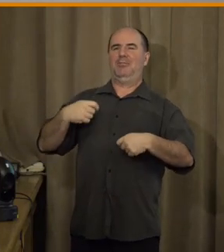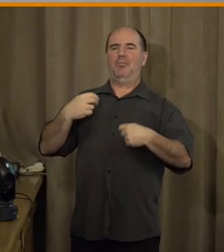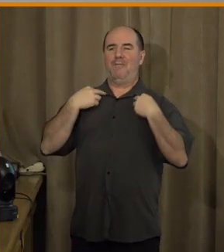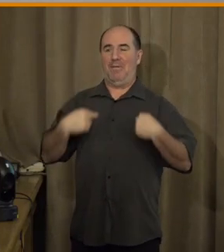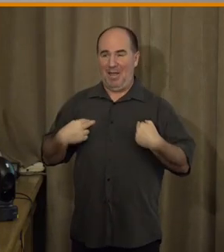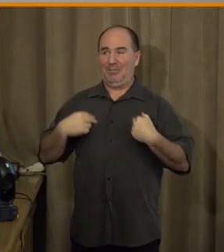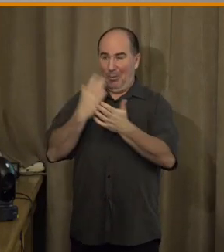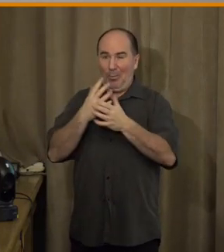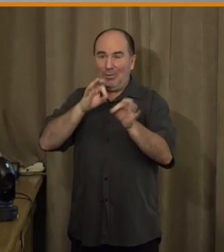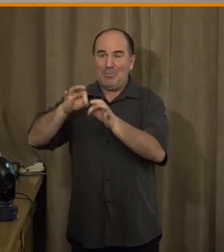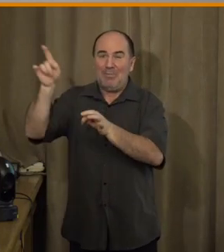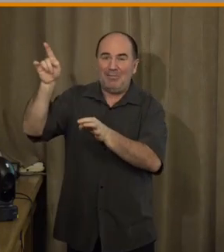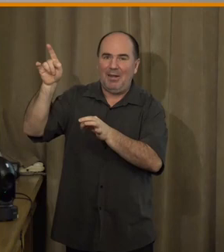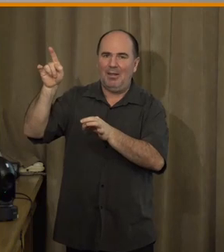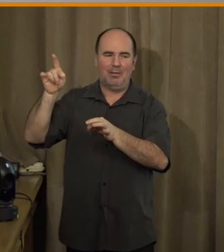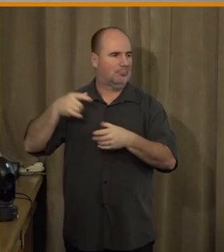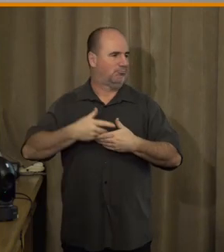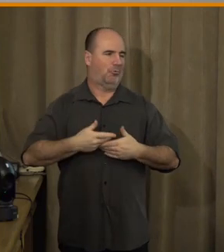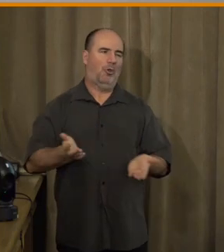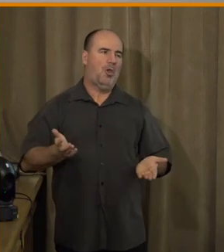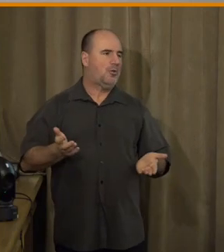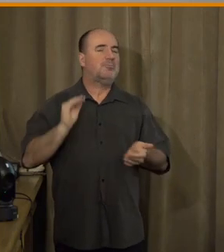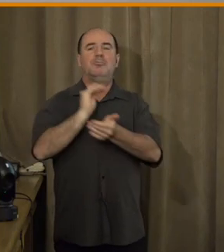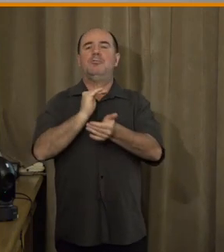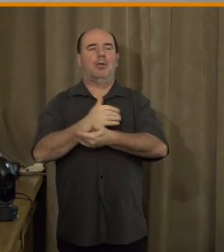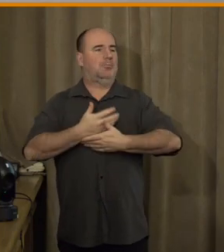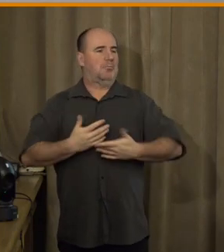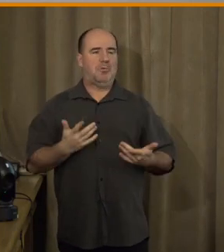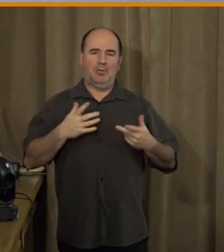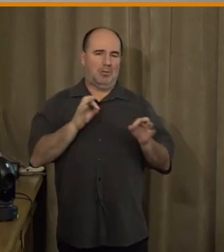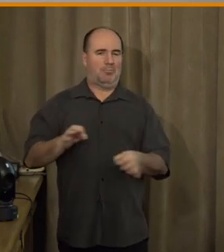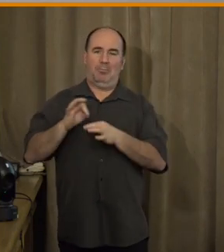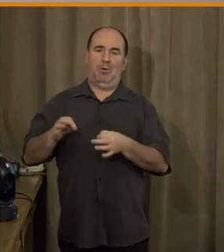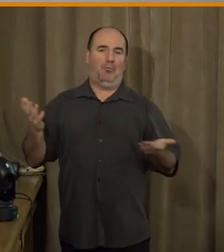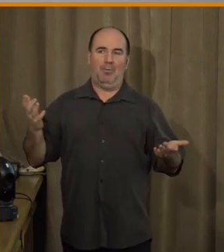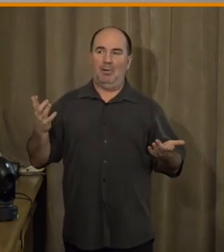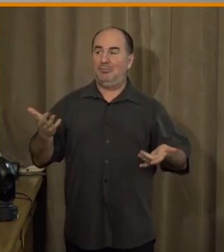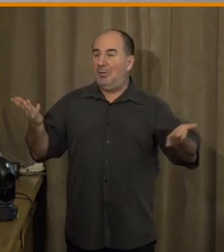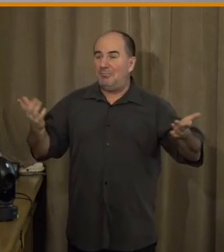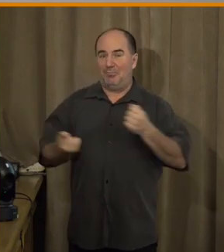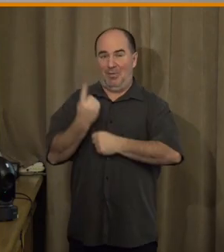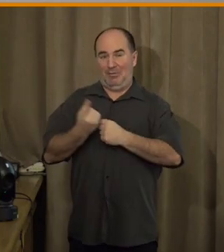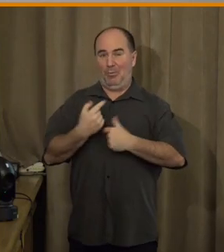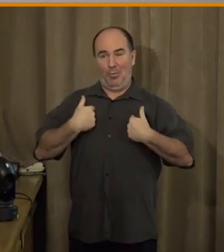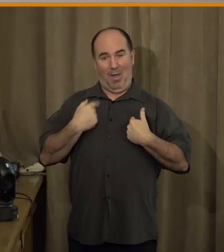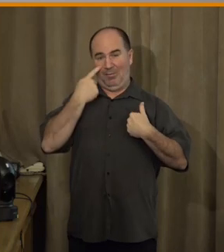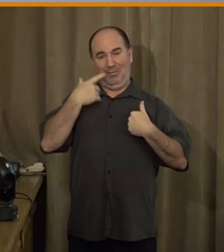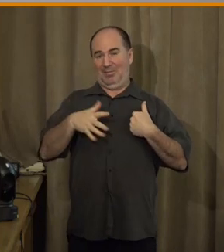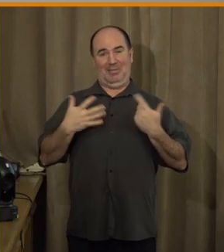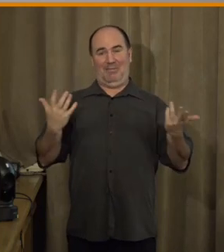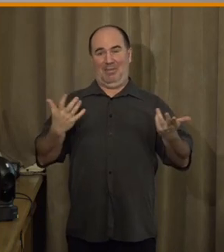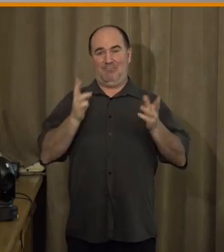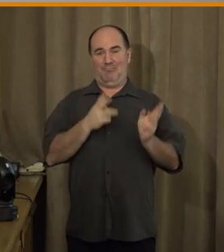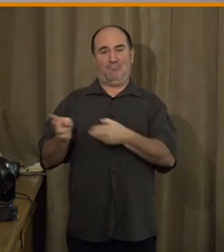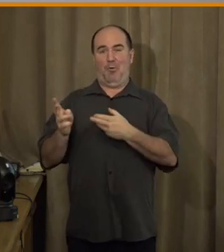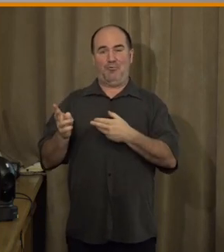nebude a současný stav ministerstvů vyhovuje. Takže já jako už nevidím teda jinou cestu, než to zkusit teda